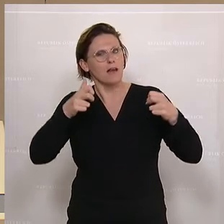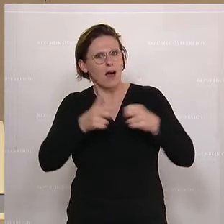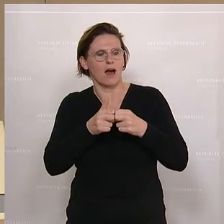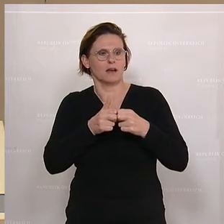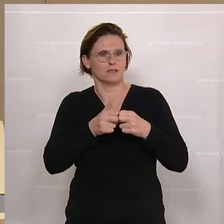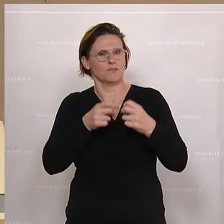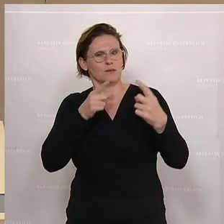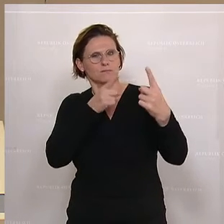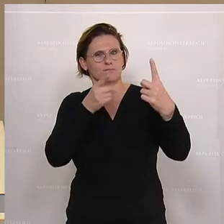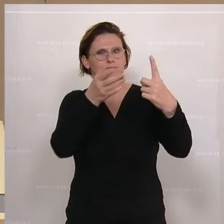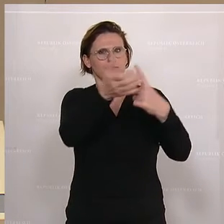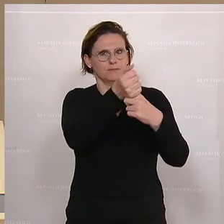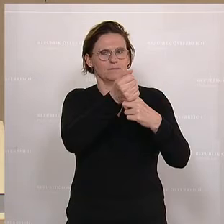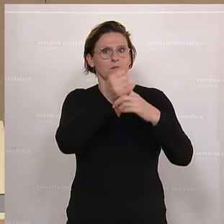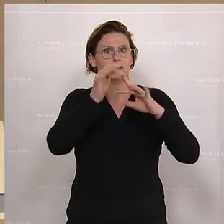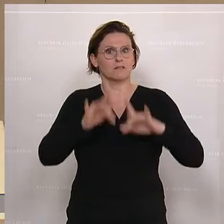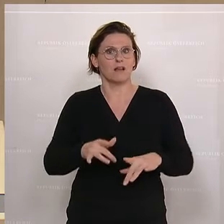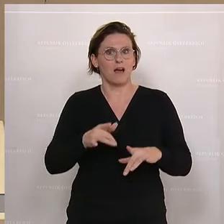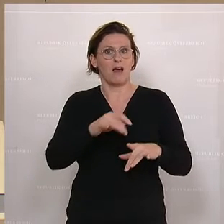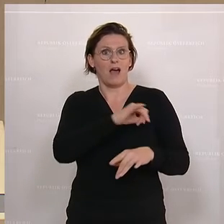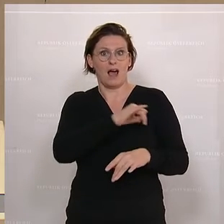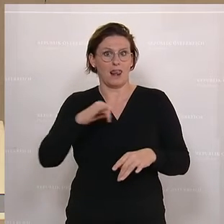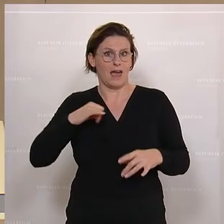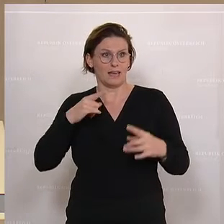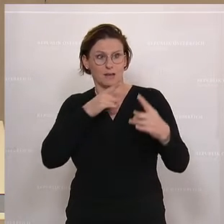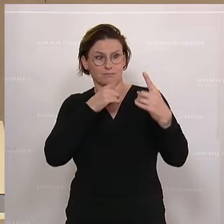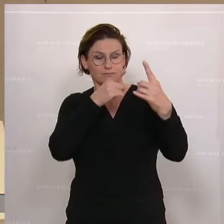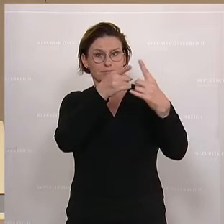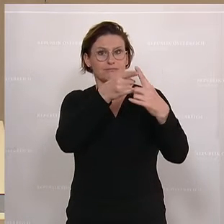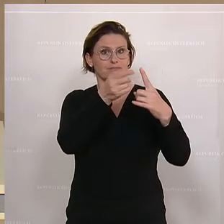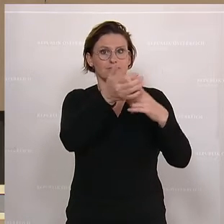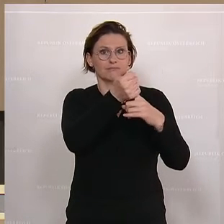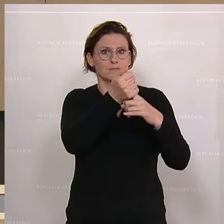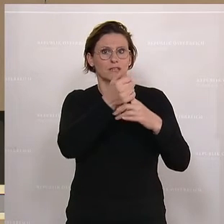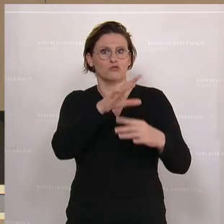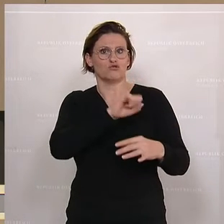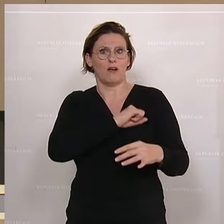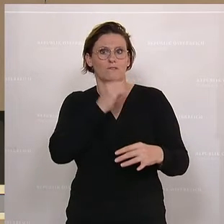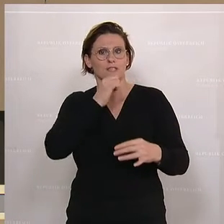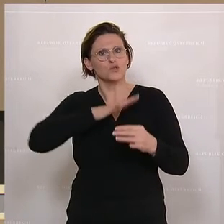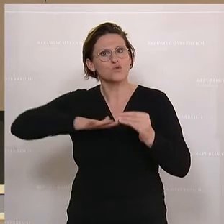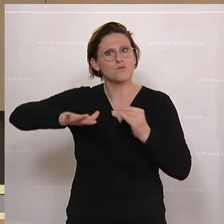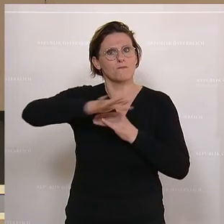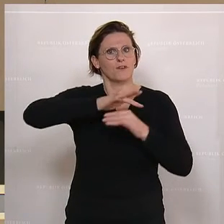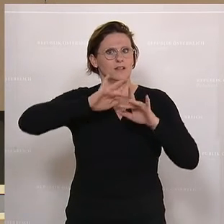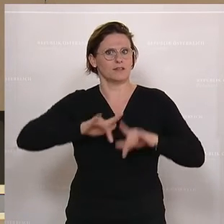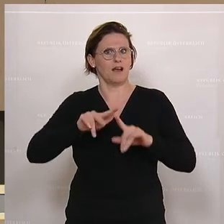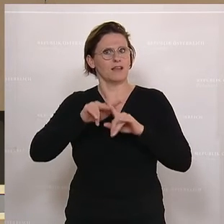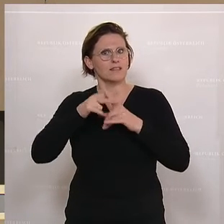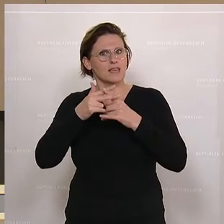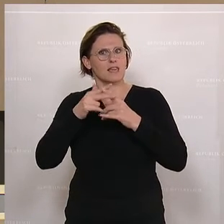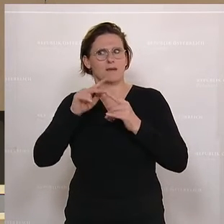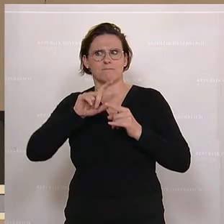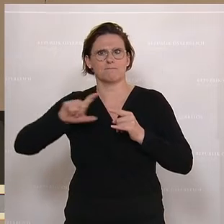Und wir wissen auch, all diese Ziele können wir nicht alleine erreichen. Denn wir brauchen immer ein gutes Umfeld, ein gutes Team, um die Ziele